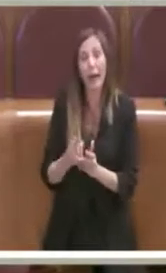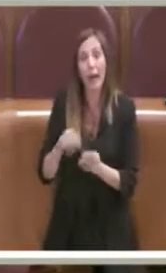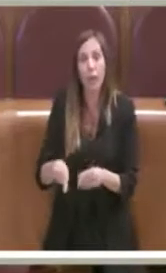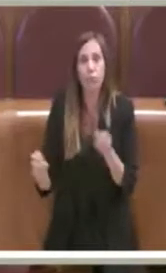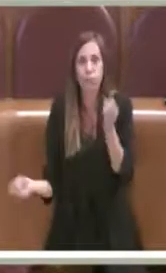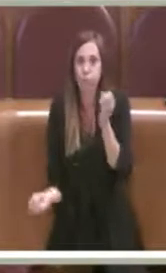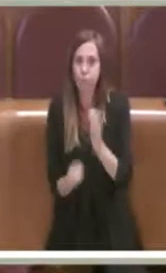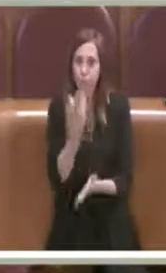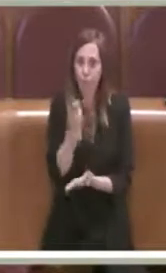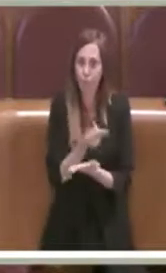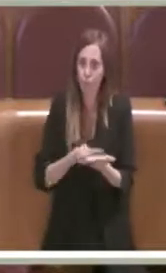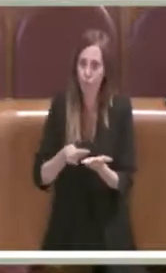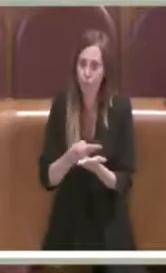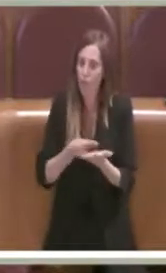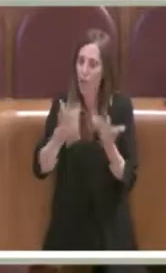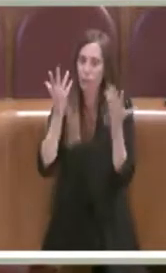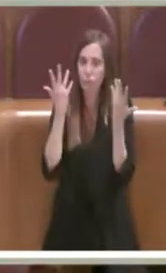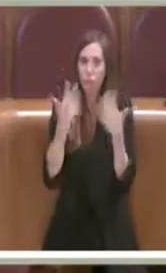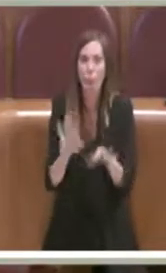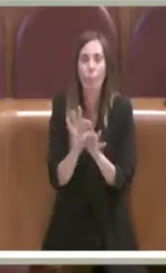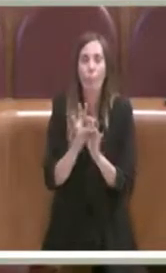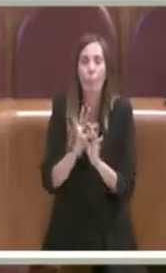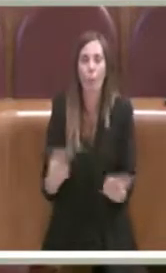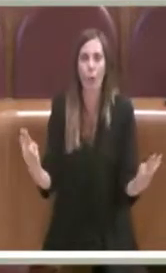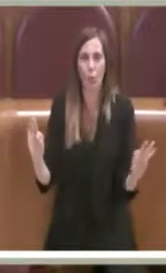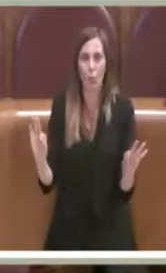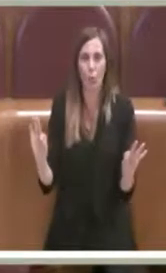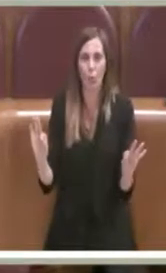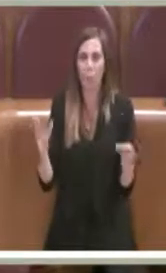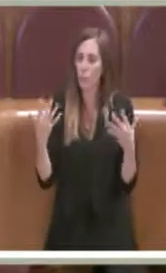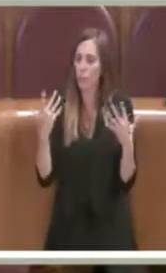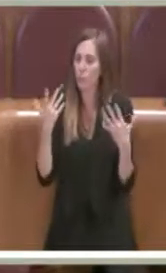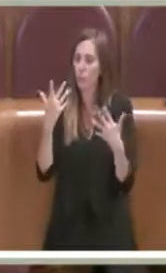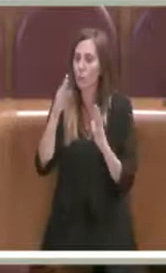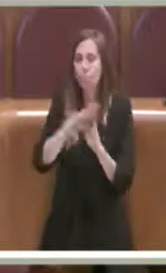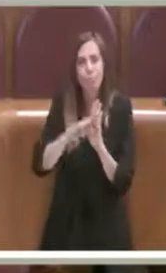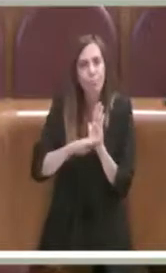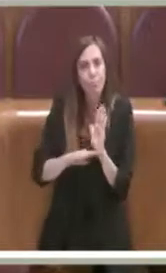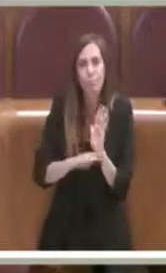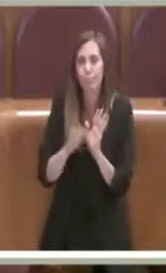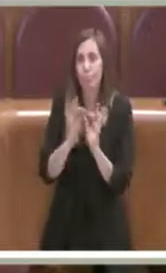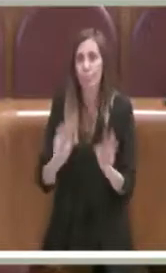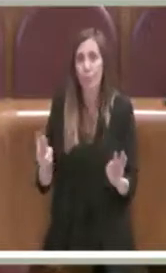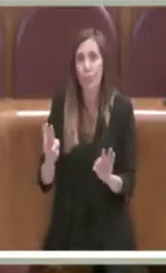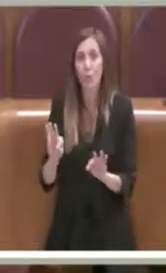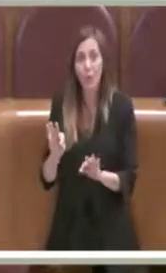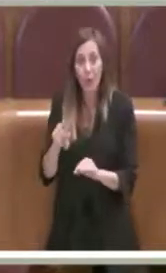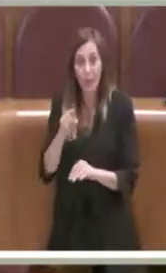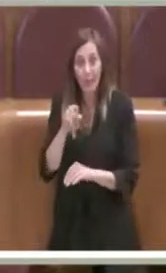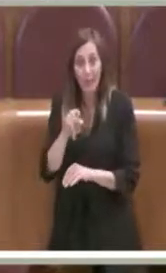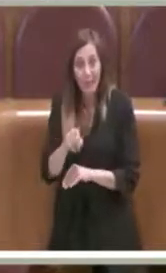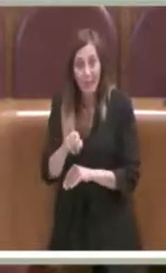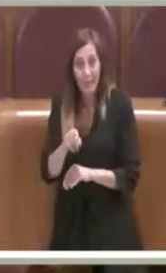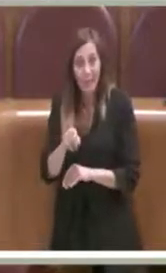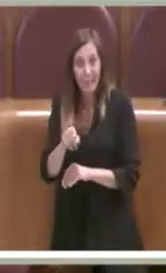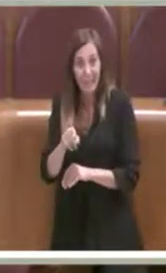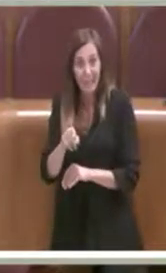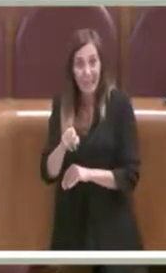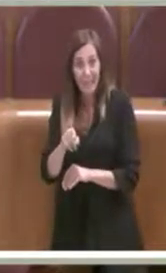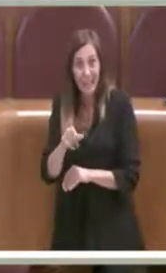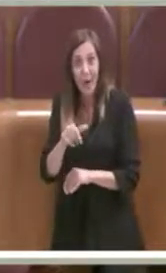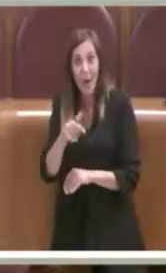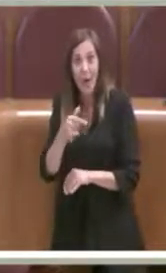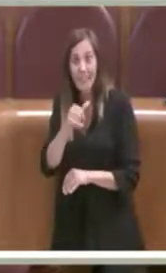sia già compiuto, che sia già integro di tutte le sue parti e che quindi non avrà bisogno di ulteriori